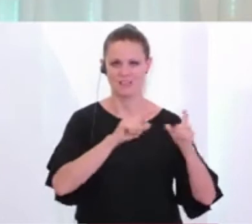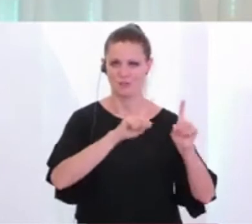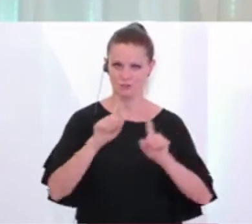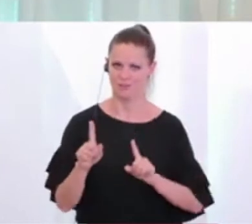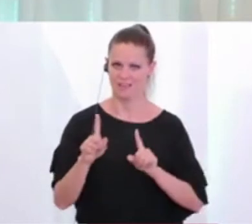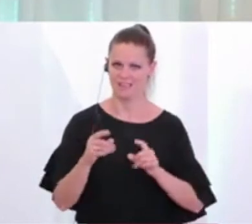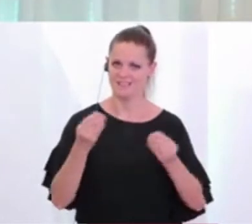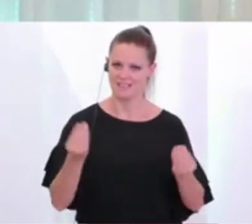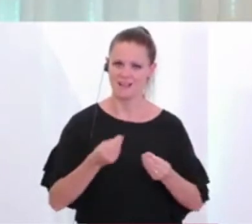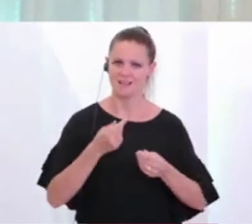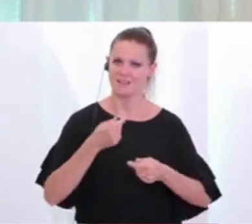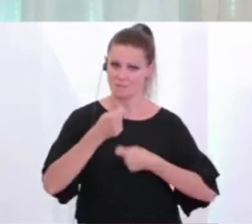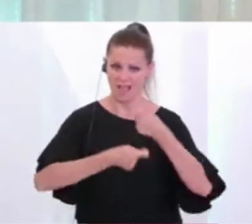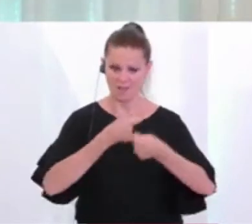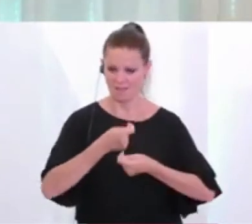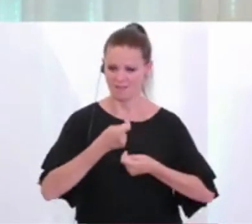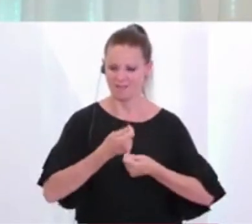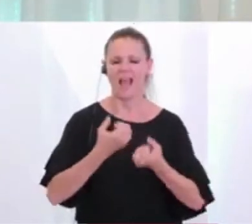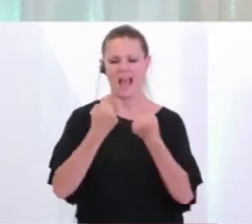Erarbeitete auch gesichert wird.